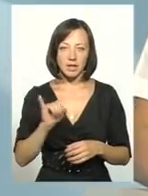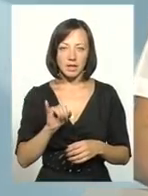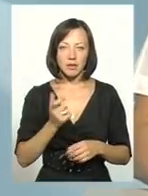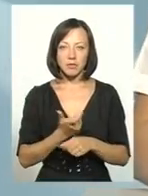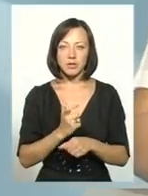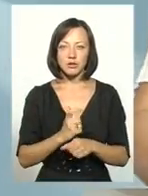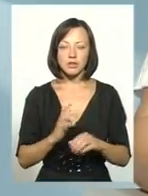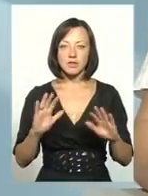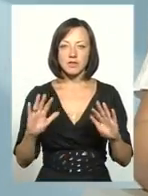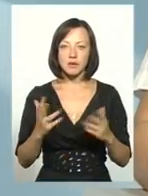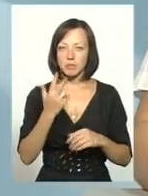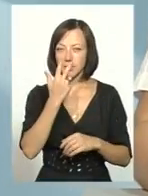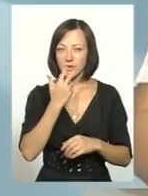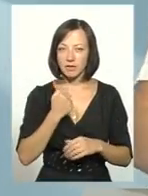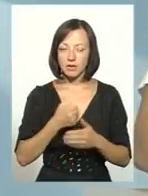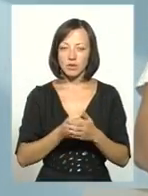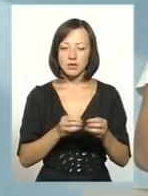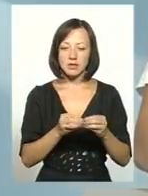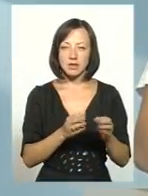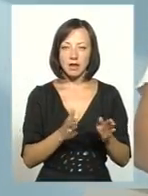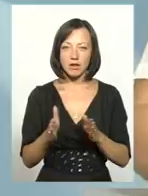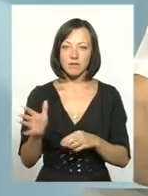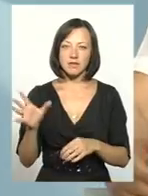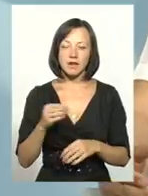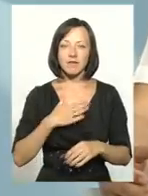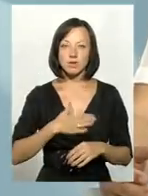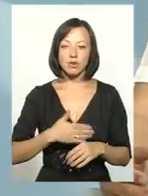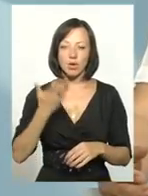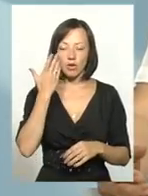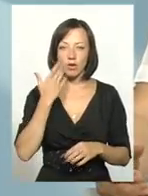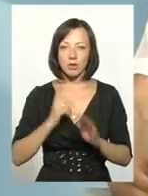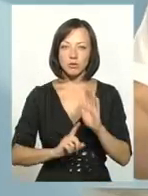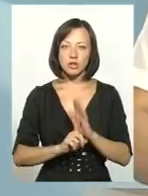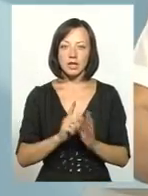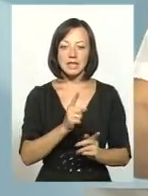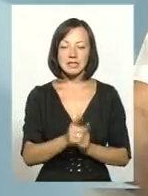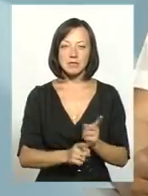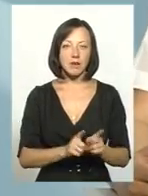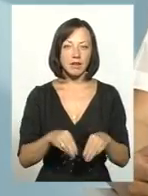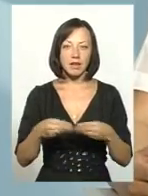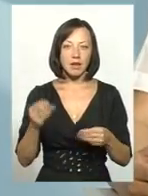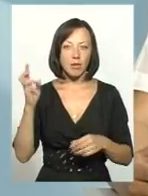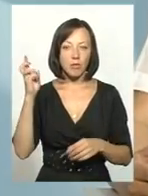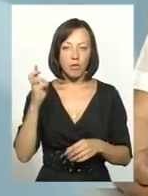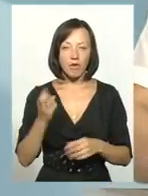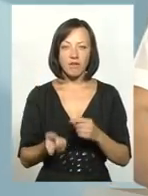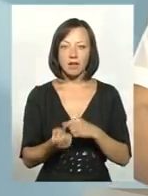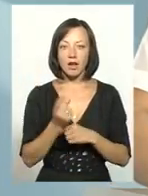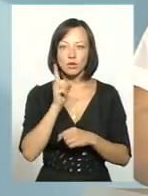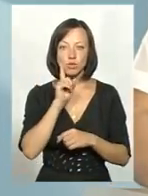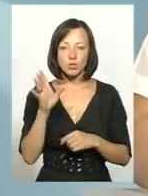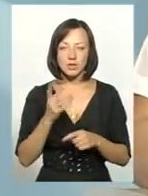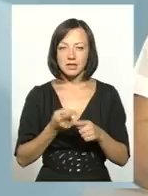і більшості випадків, вони привикли до сталого життя. От їх все влаштовує, і коли щось починає змінюватись, а не дай Бог виникає якась незручність,